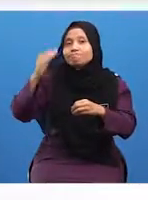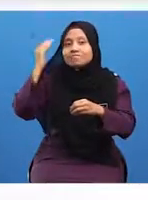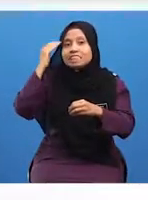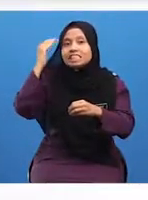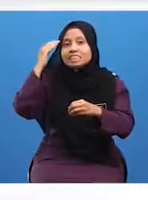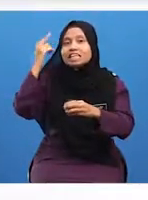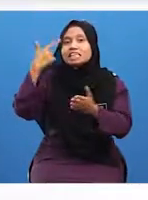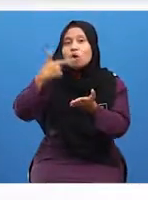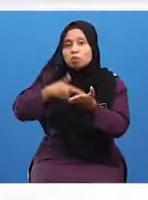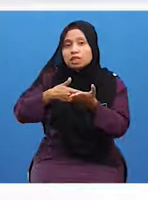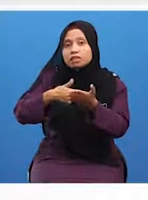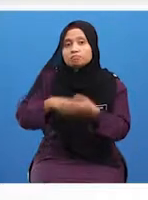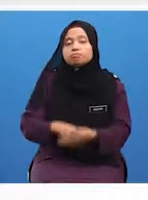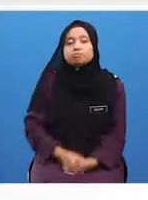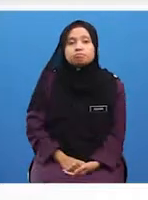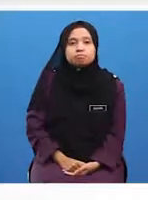diketahui lagi.